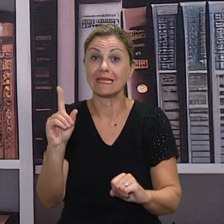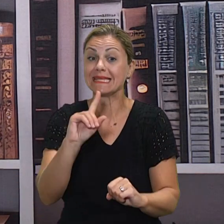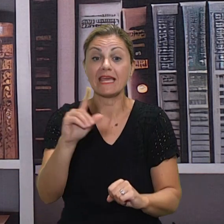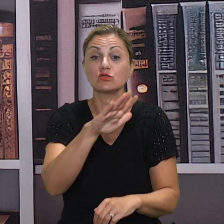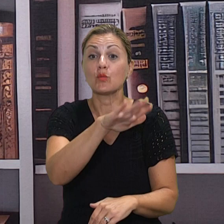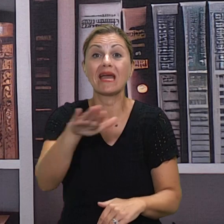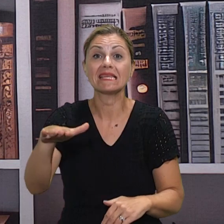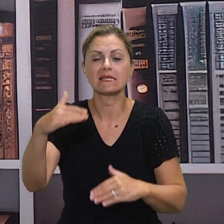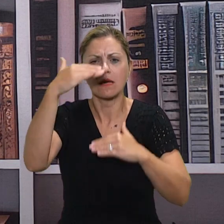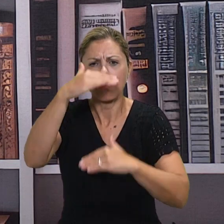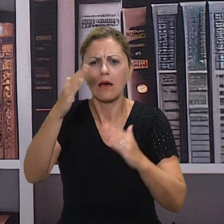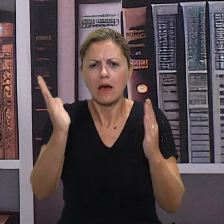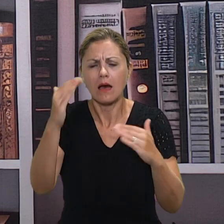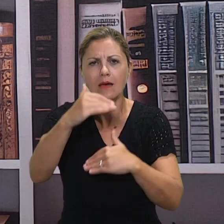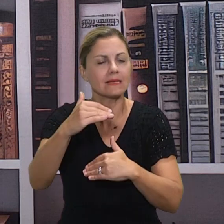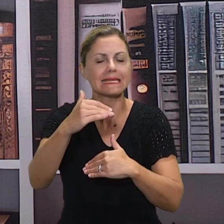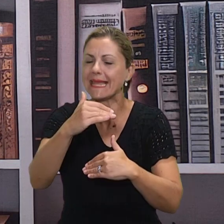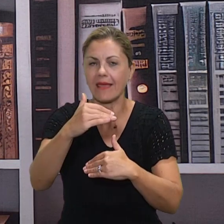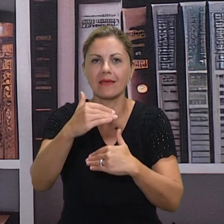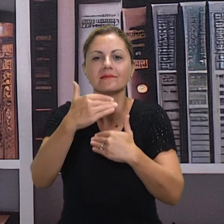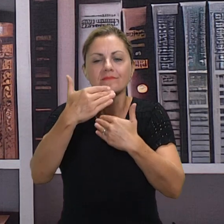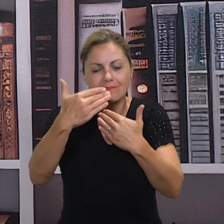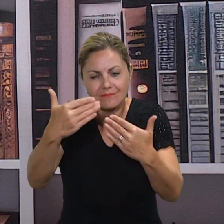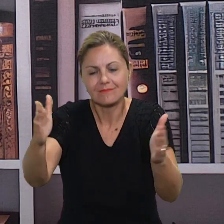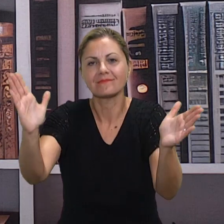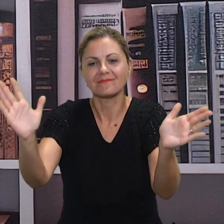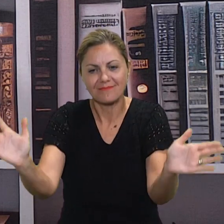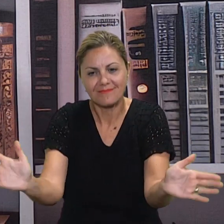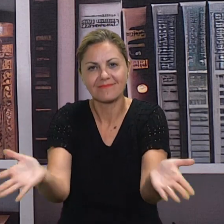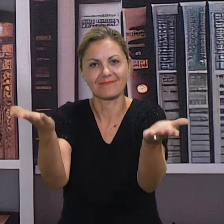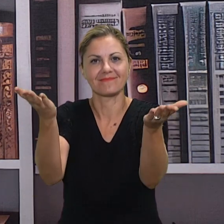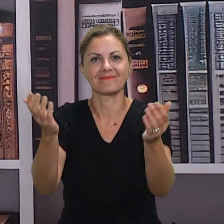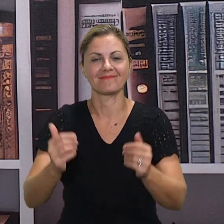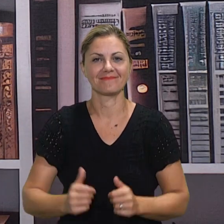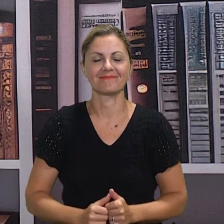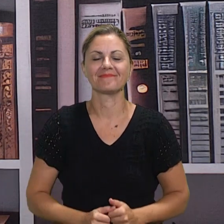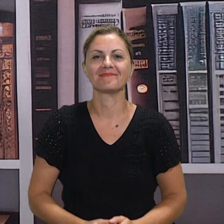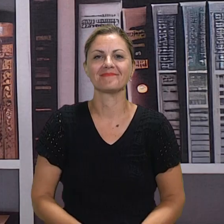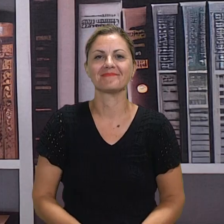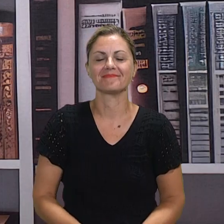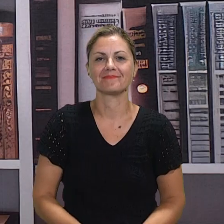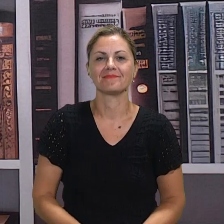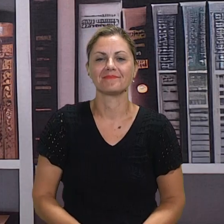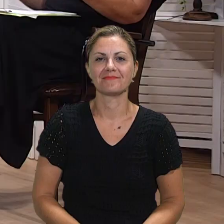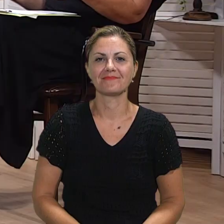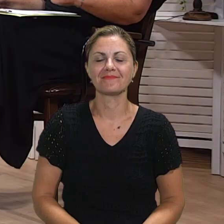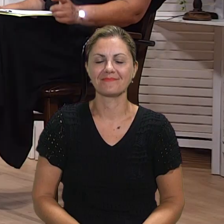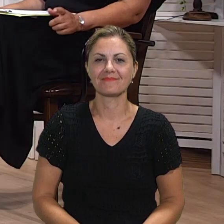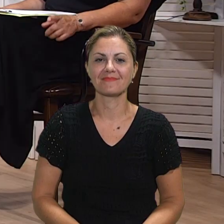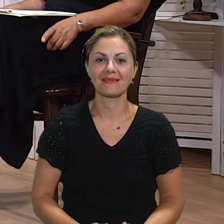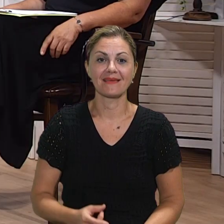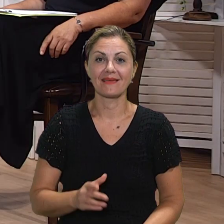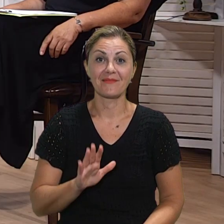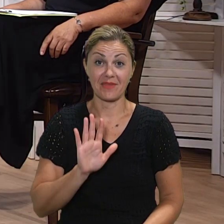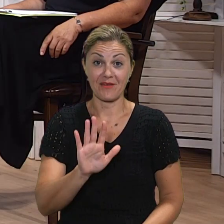pustiti da se iskažu, a onda je na žiriju da prosudi koji je rad bio najbolji. Bilo do sada, vi ste imali sreću.